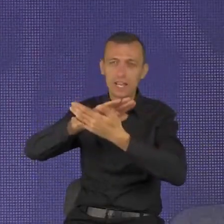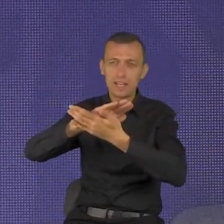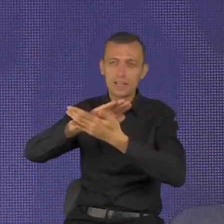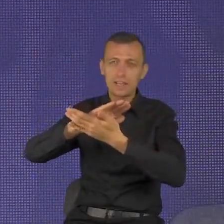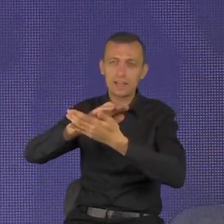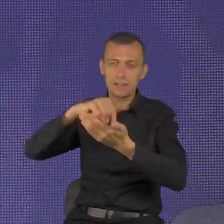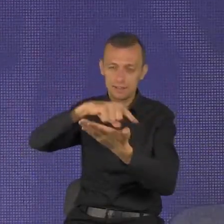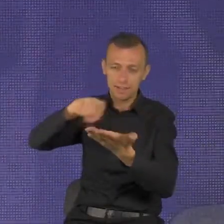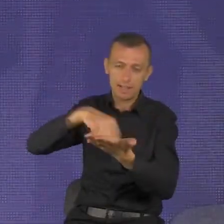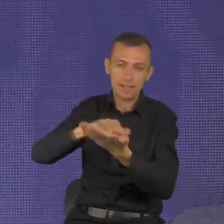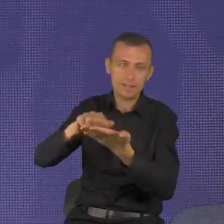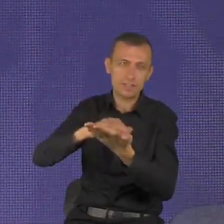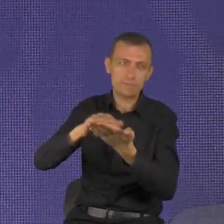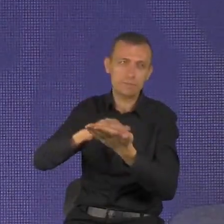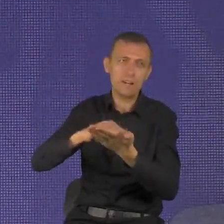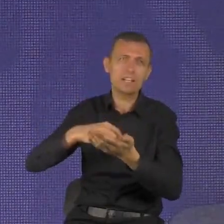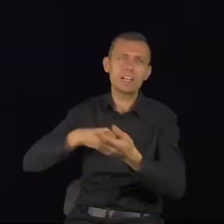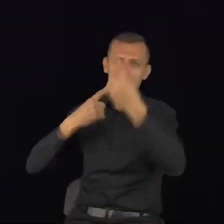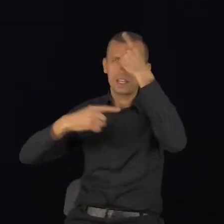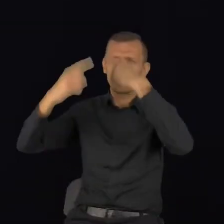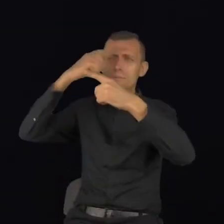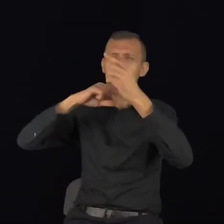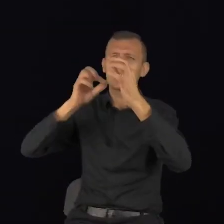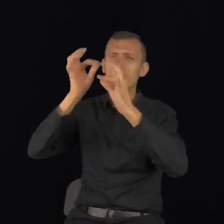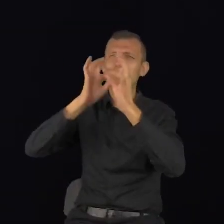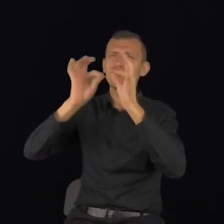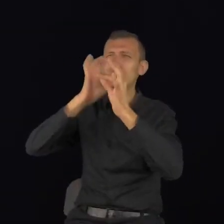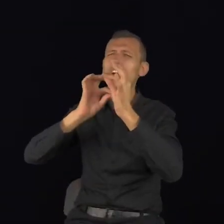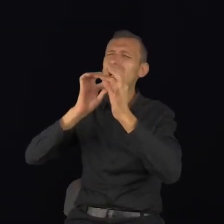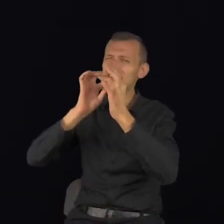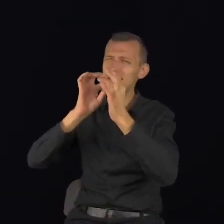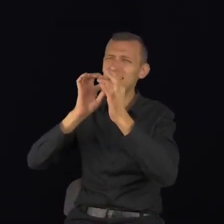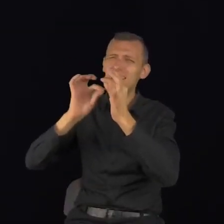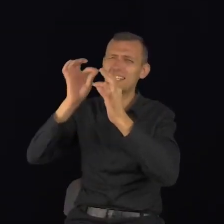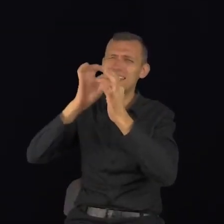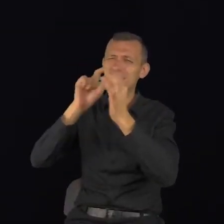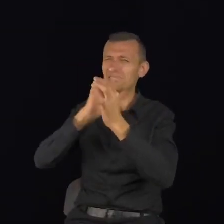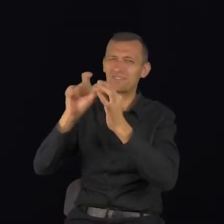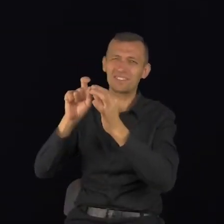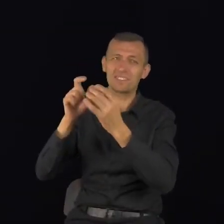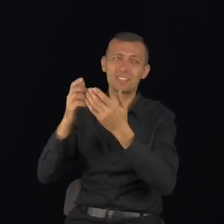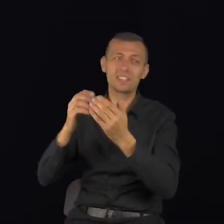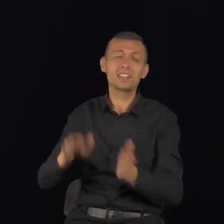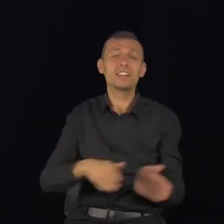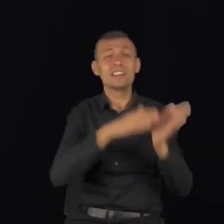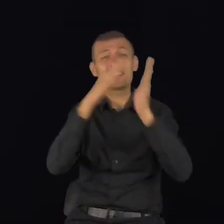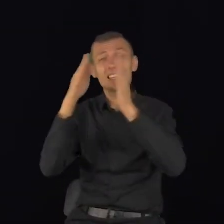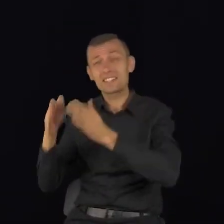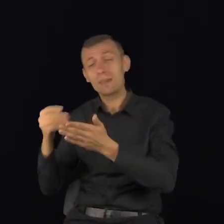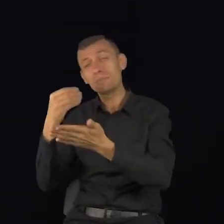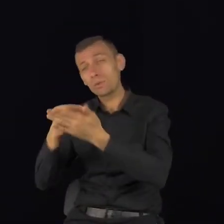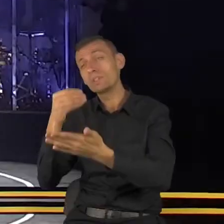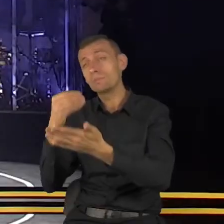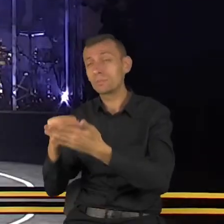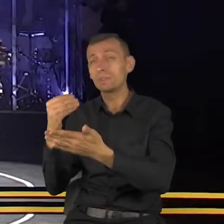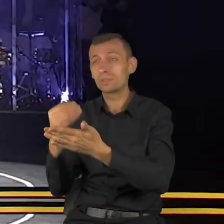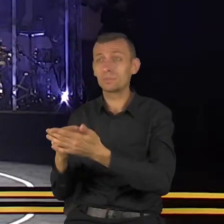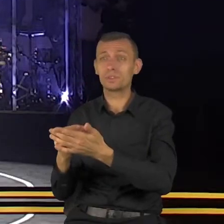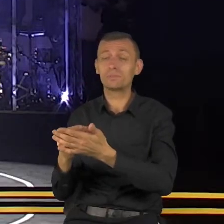następną rzecz, która miała nam niby zaoszczędzić czas. Macie to? I okazuje się, że to wcale nam czasu nie zaoszczędza.